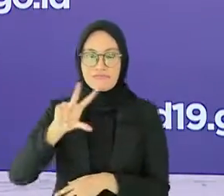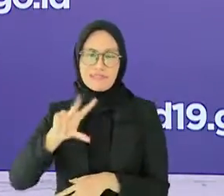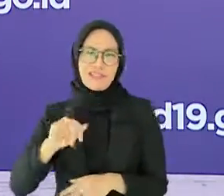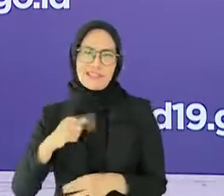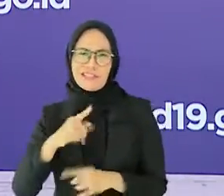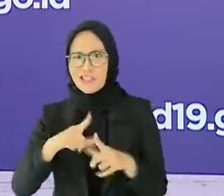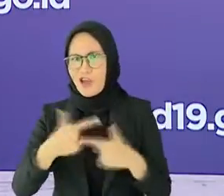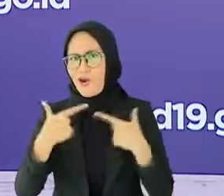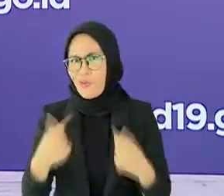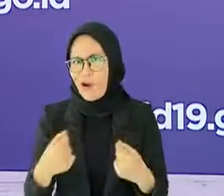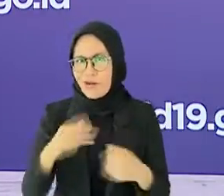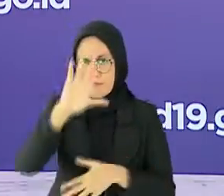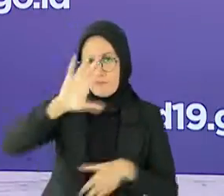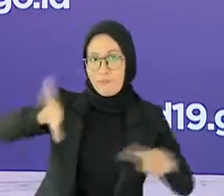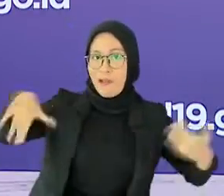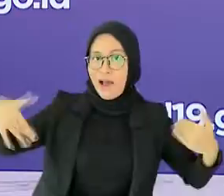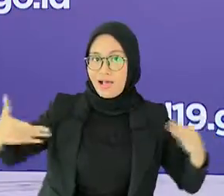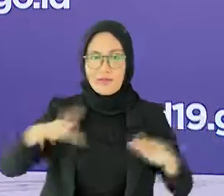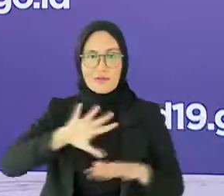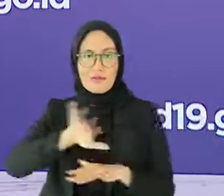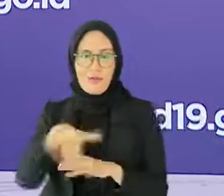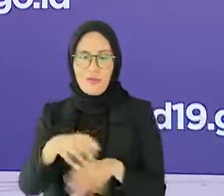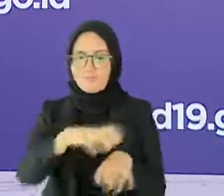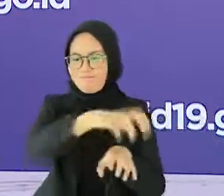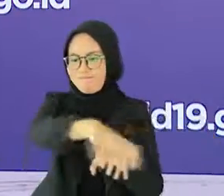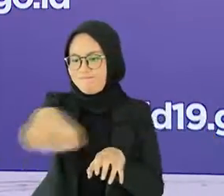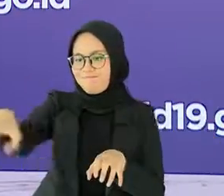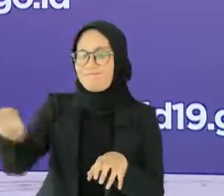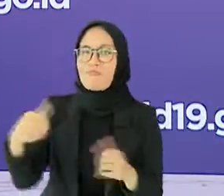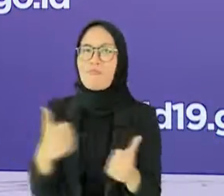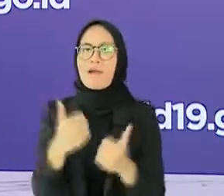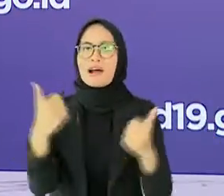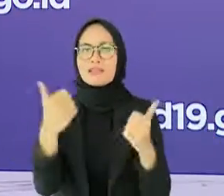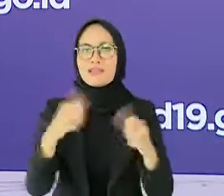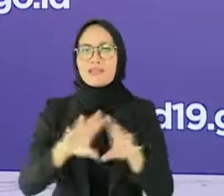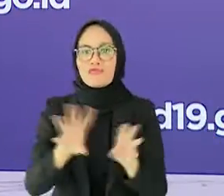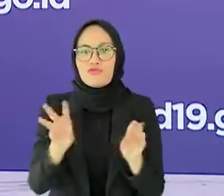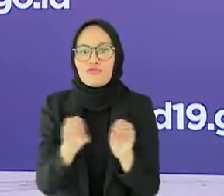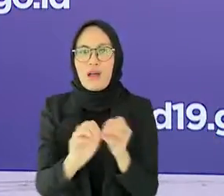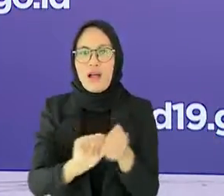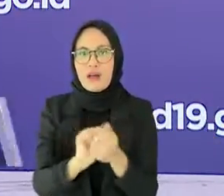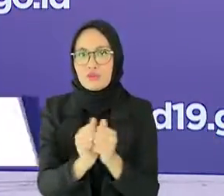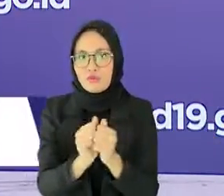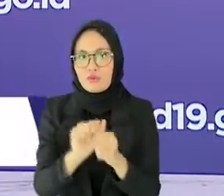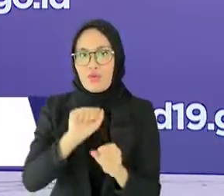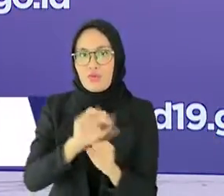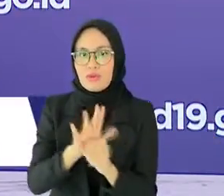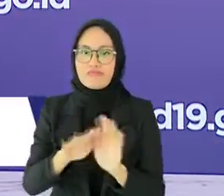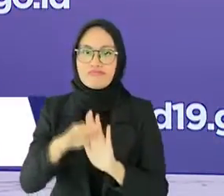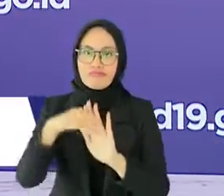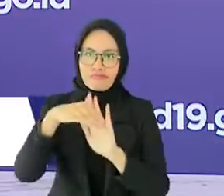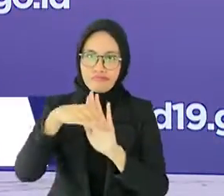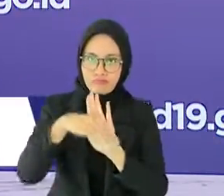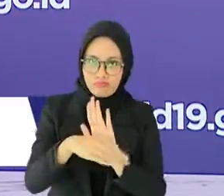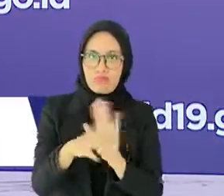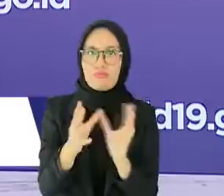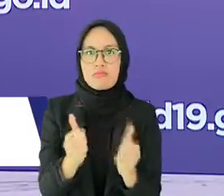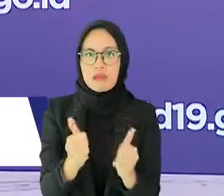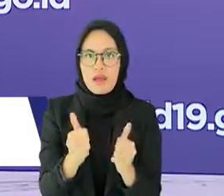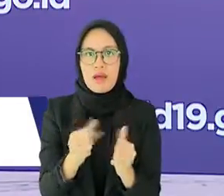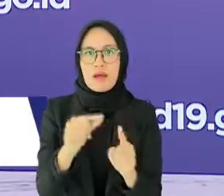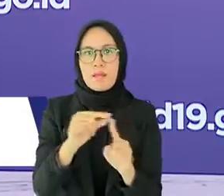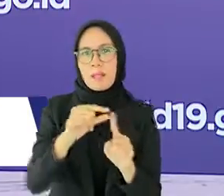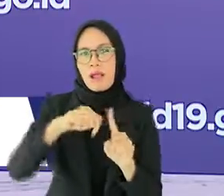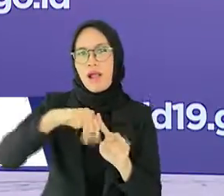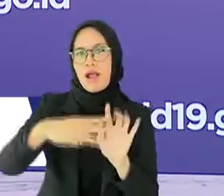yang menunjukkan berbagai daerah telah berhasil menurunkan level PPKM-nya. Beberapa kabupaten